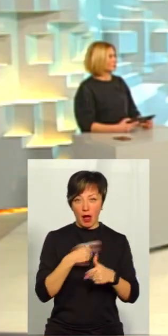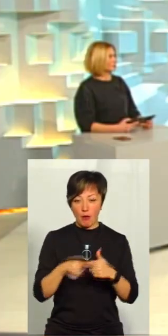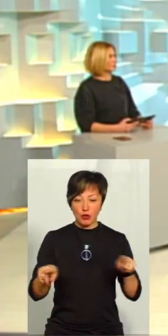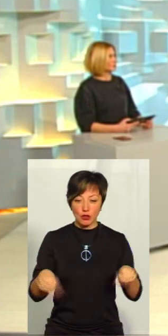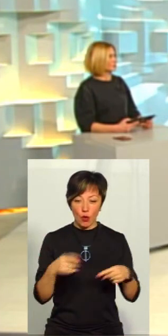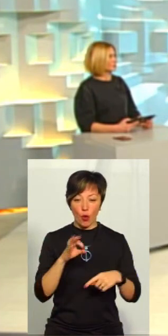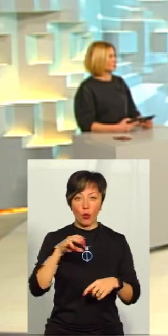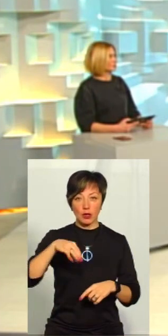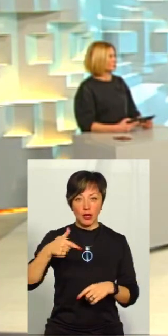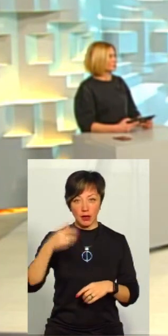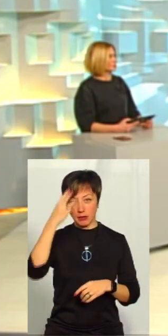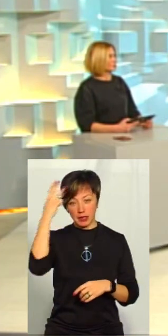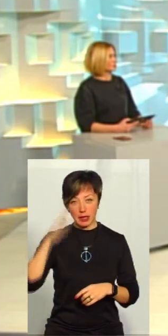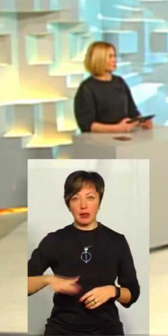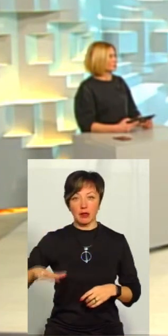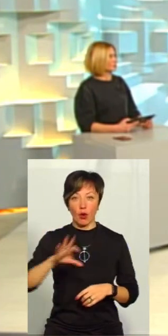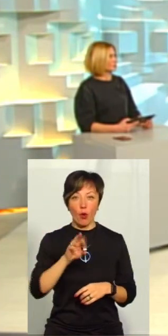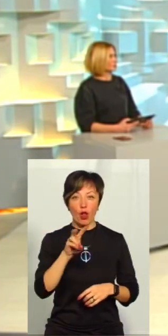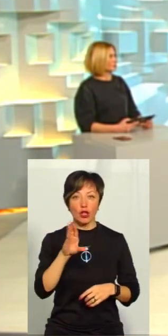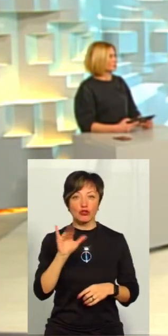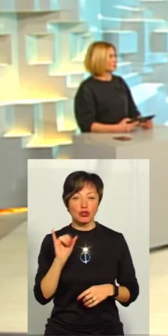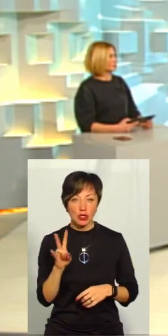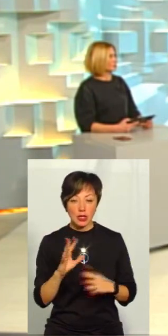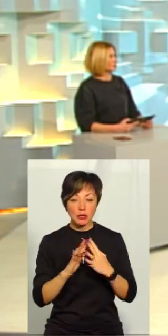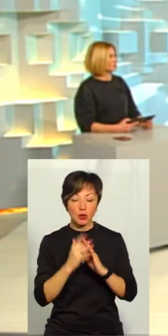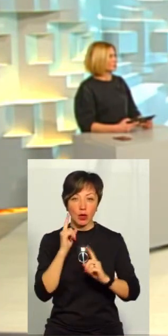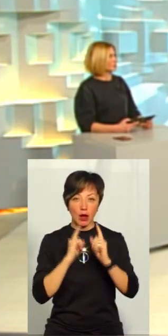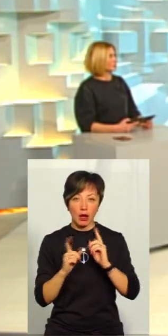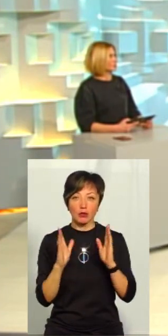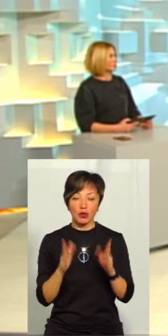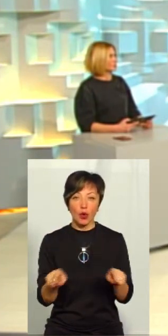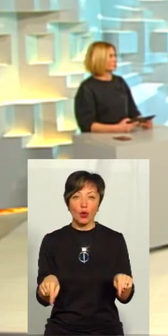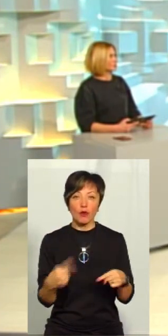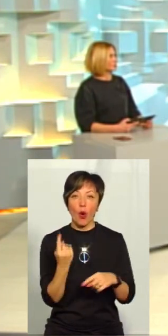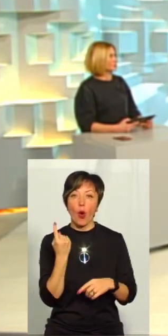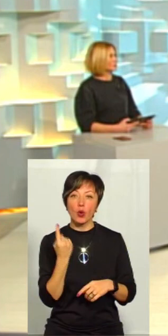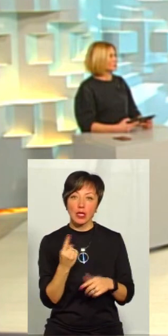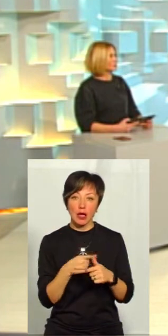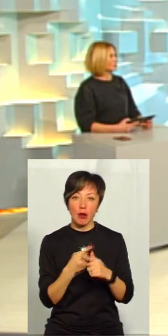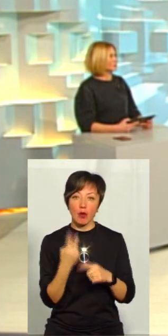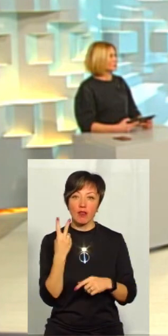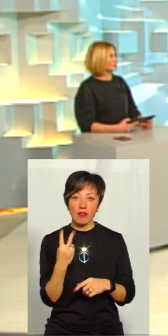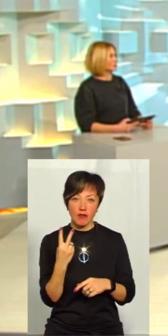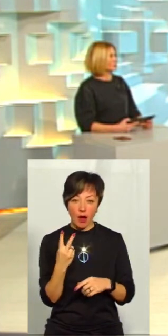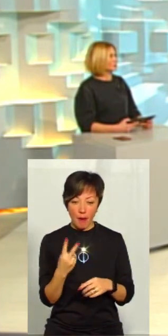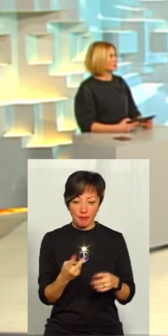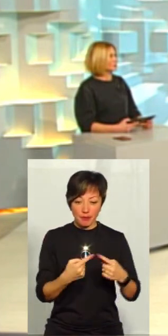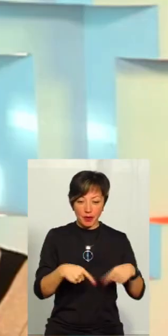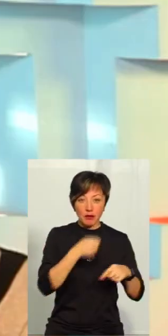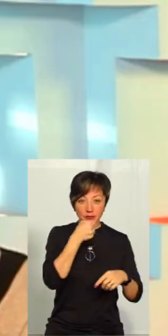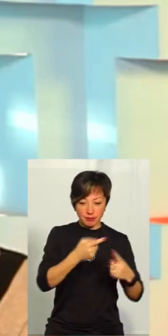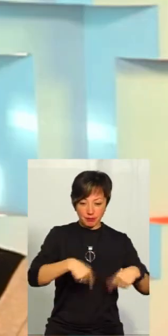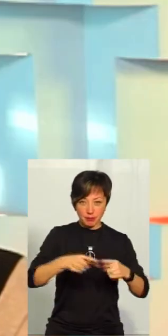'єднаної громади Хмельницької на територію Олешинської сільської ради буде утворений один або два старостинських округи.